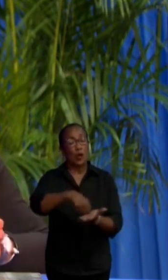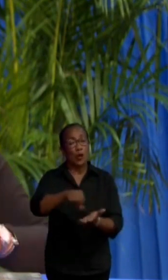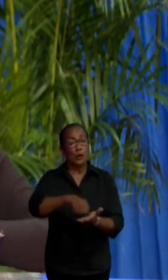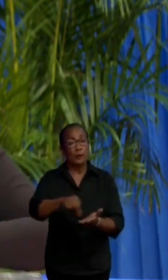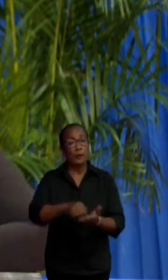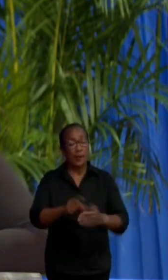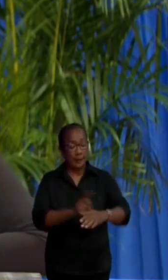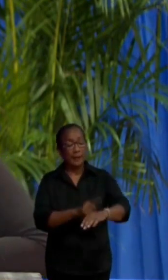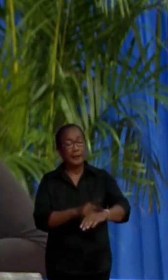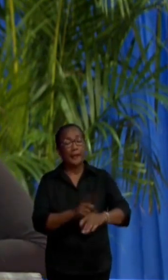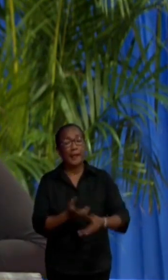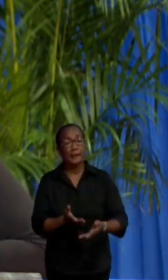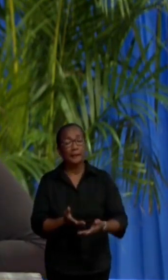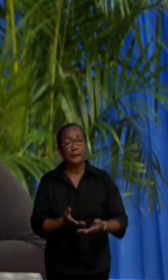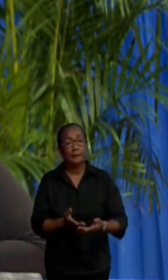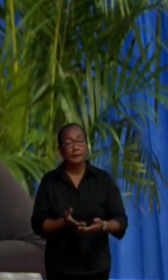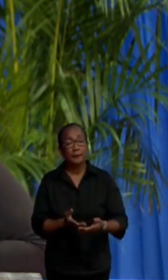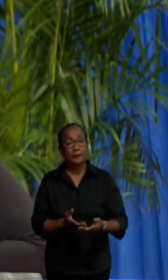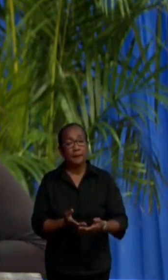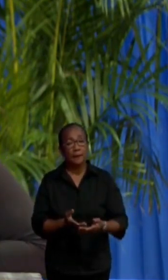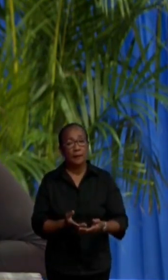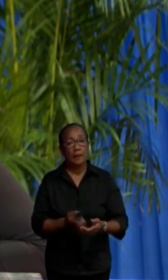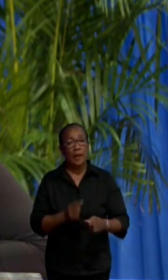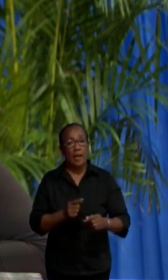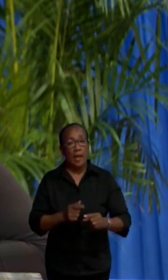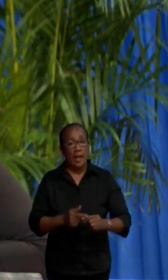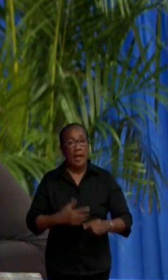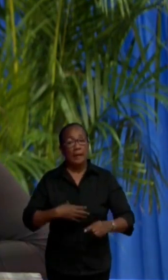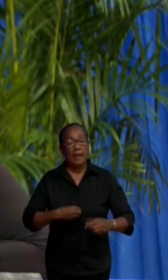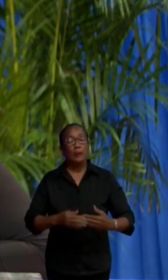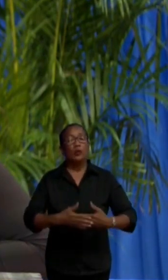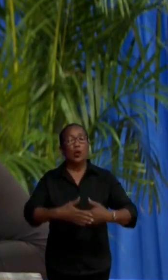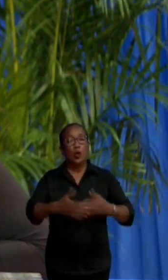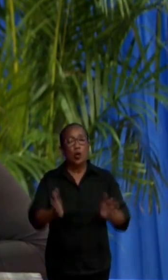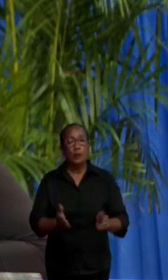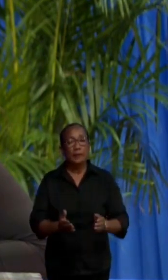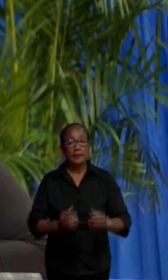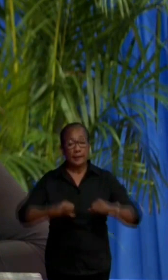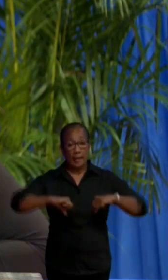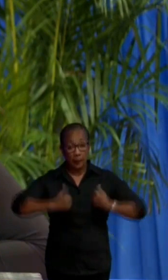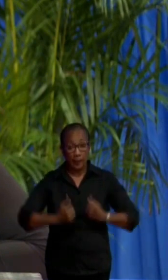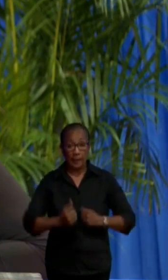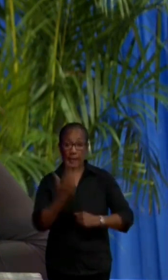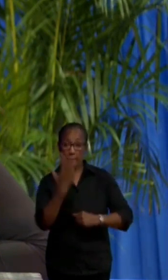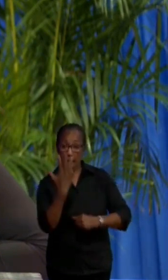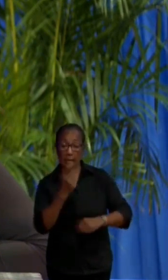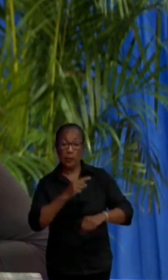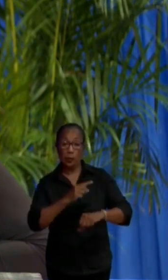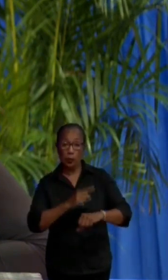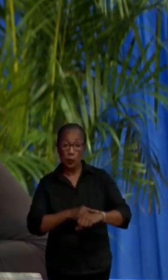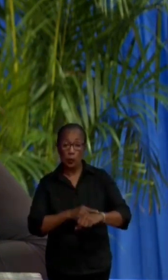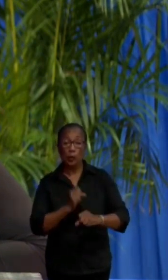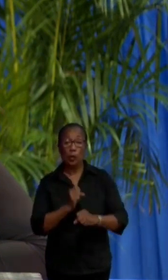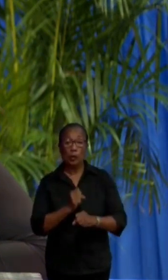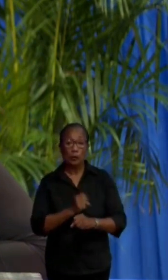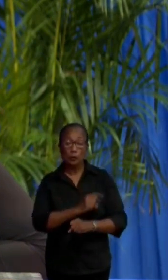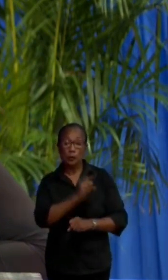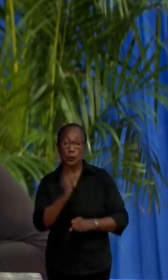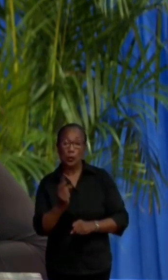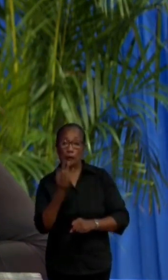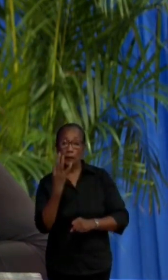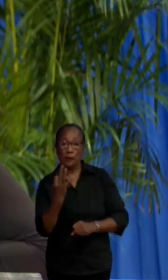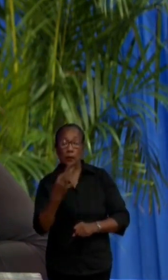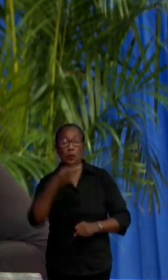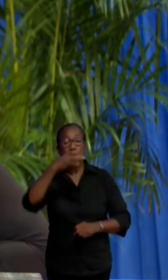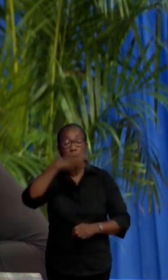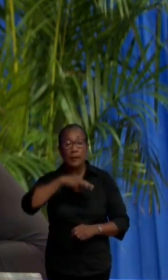in tijd. En we hadden het opengesteld van 9 uur tot 3 uur middags. Wat we